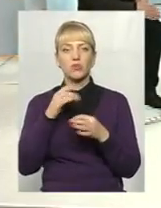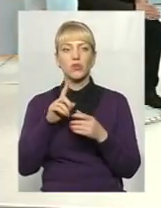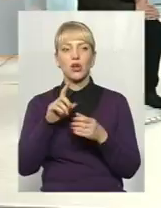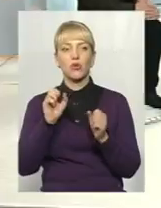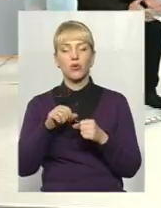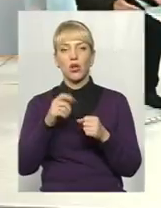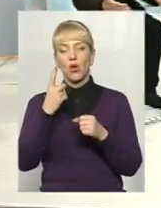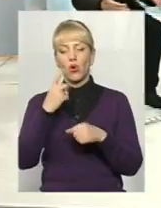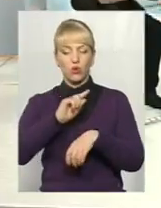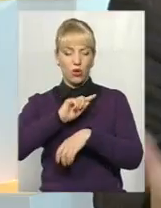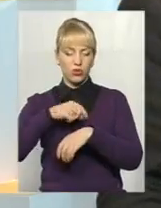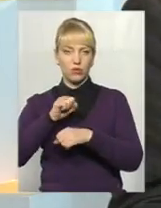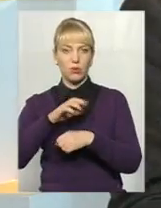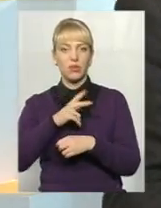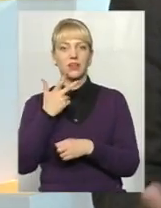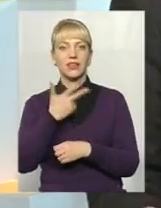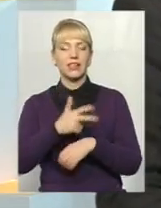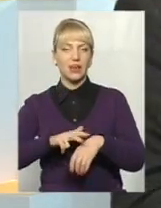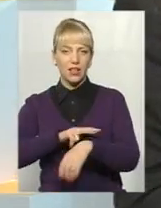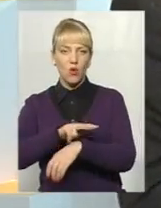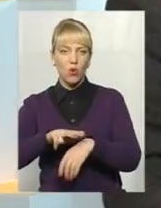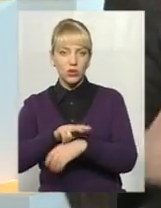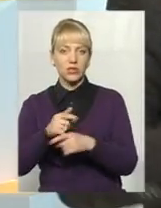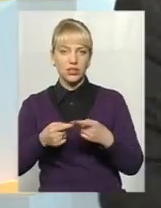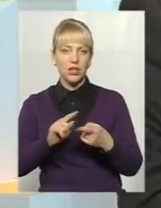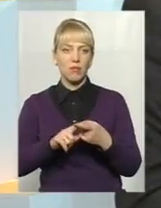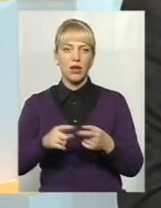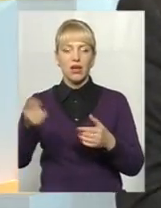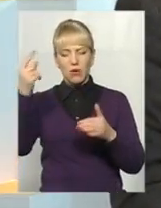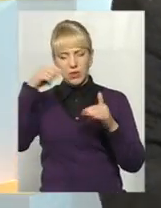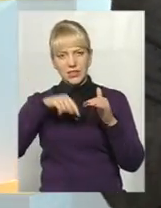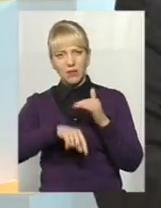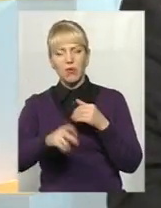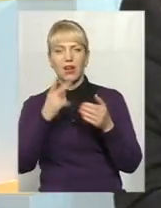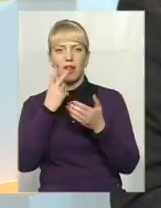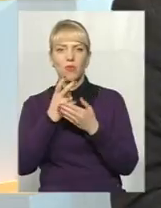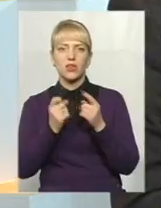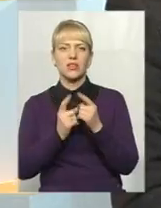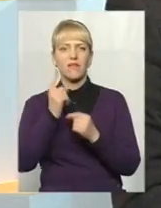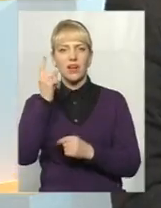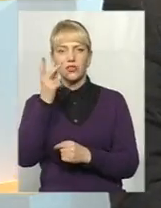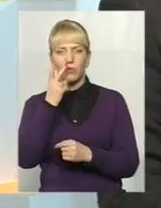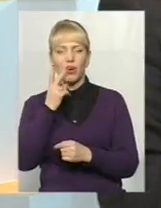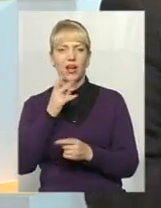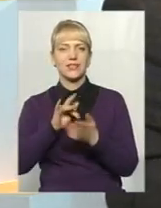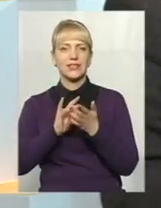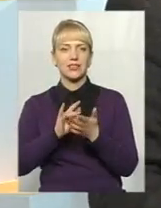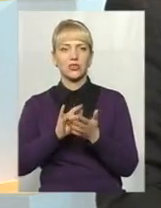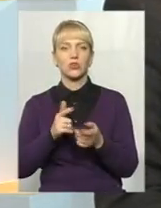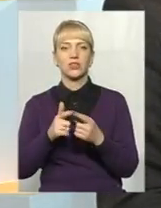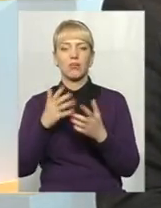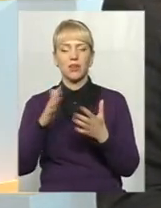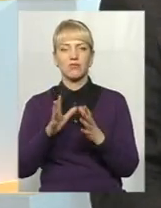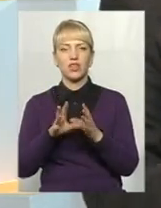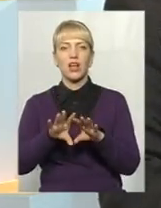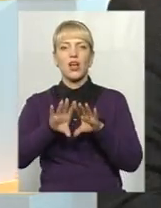бути на всю годину, то ми три години обійшли всю фортецю, спускалися в підземель, піднімалися на вежу. І ми вже розсталися